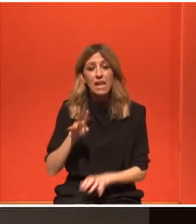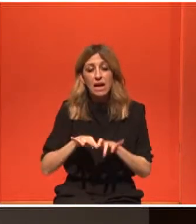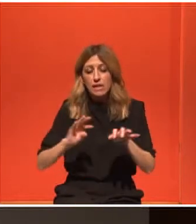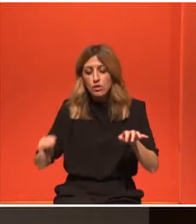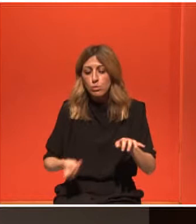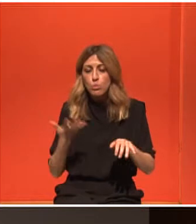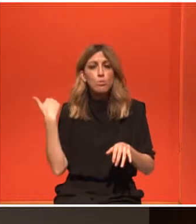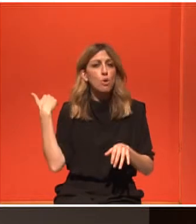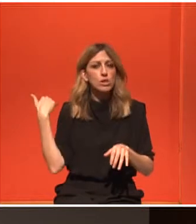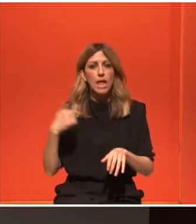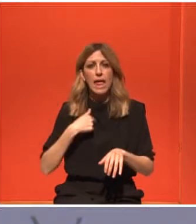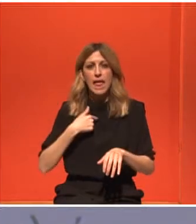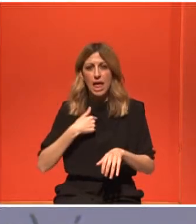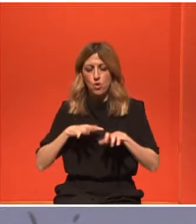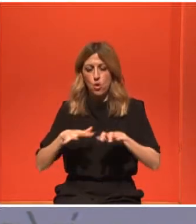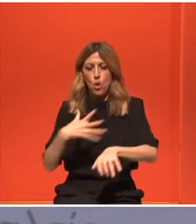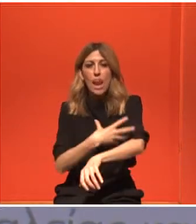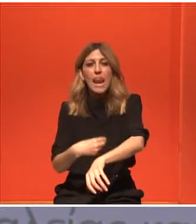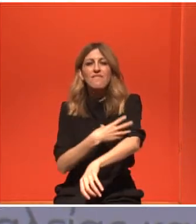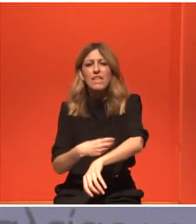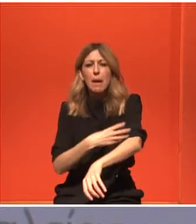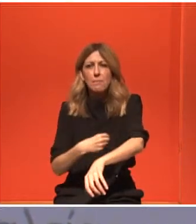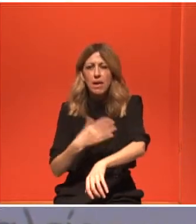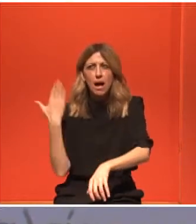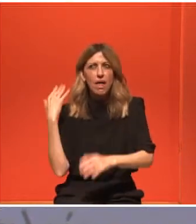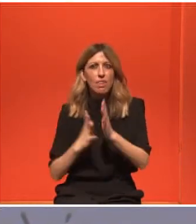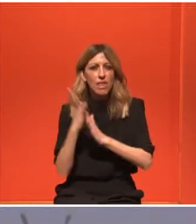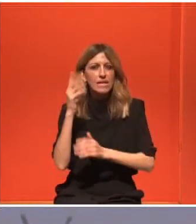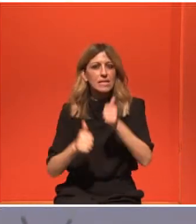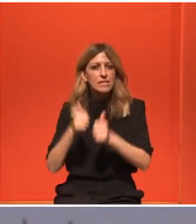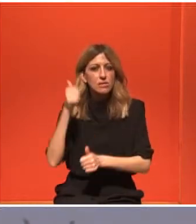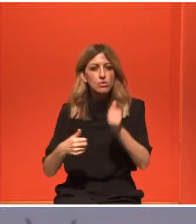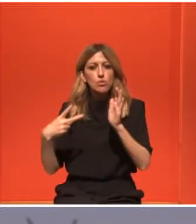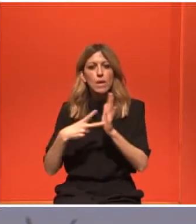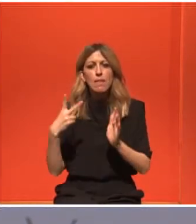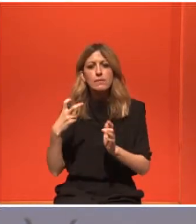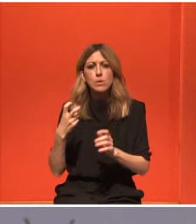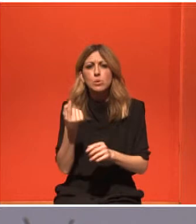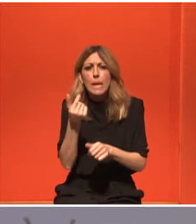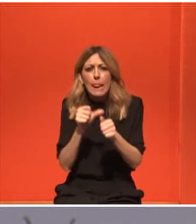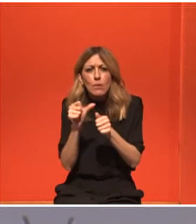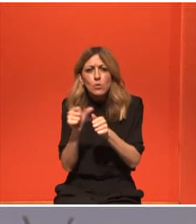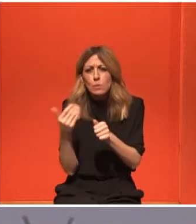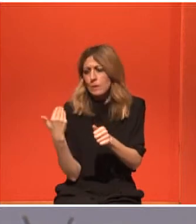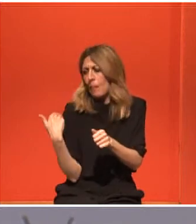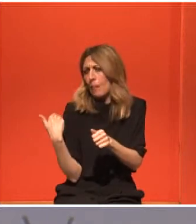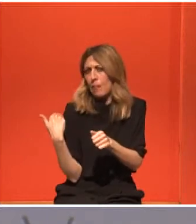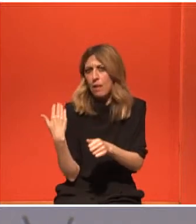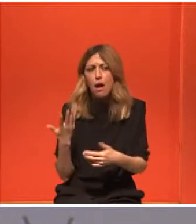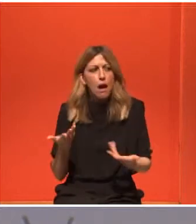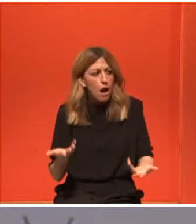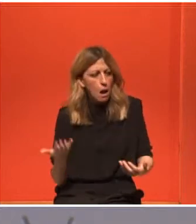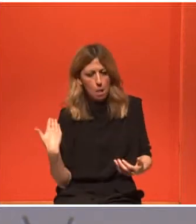Διαγνώστηκα με λευχαιμία γύρω στις 14 Ιουνίου του 2020, λίγους μήνες πριν. Τόσο κοντά.